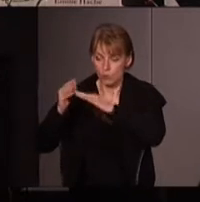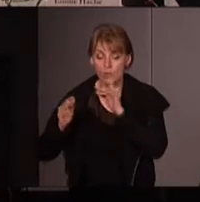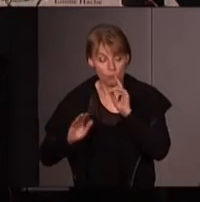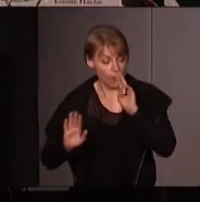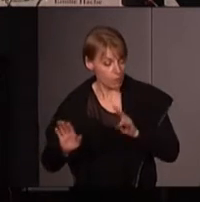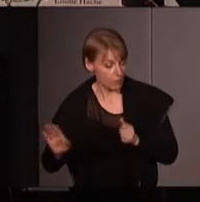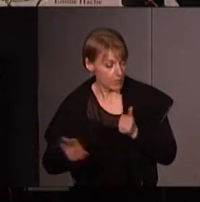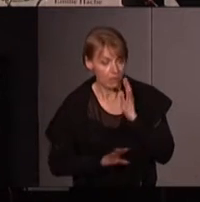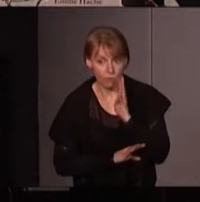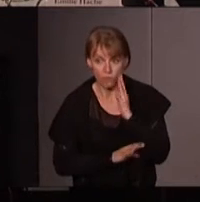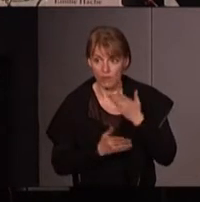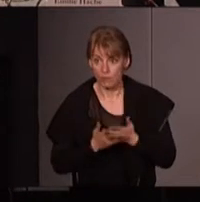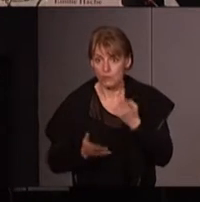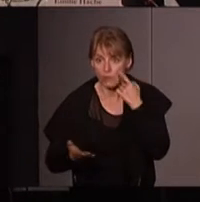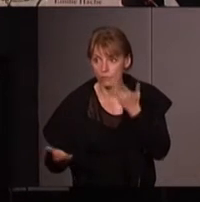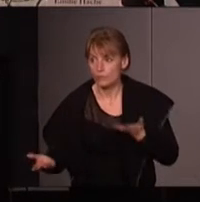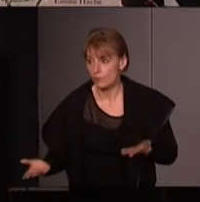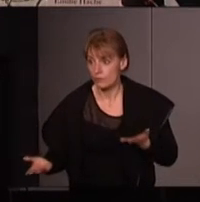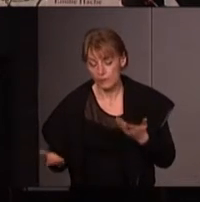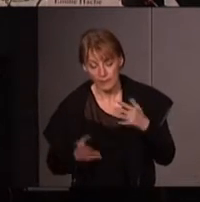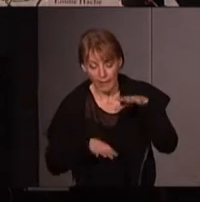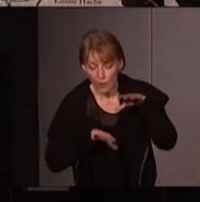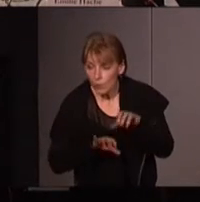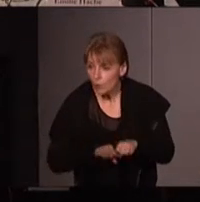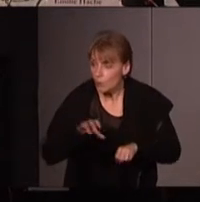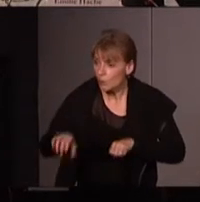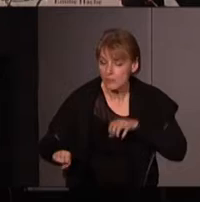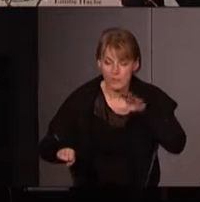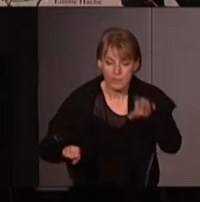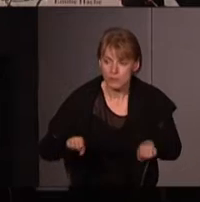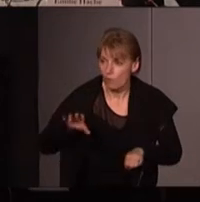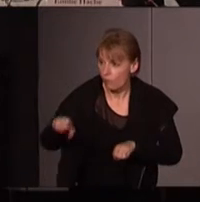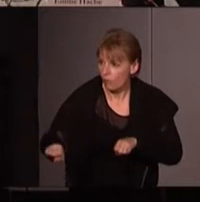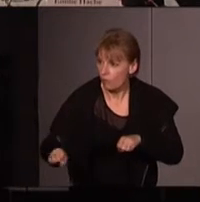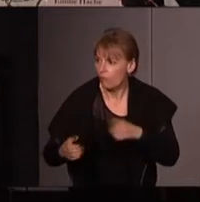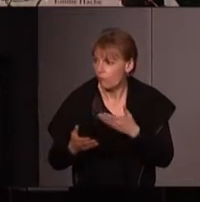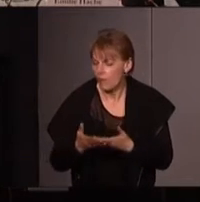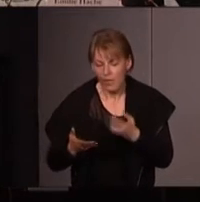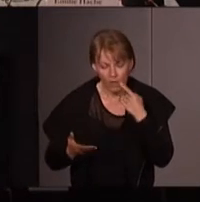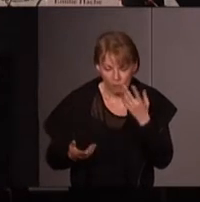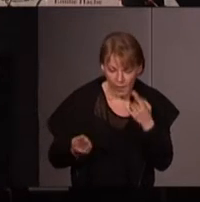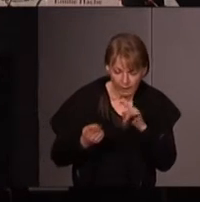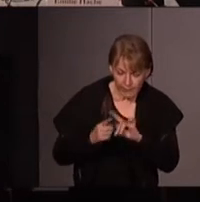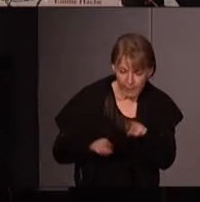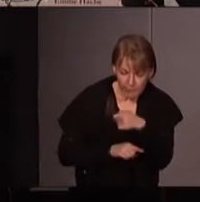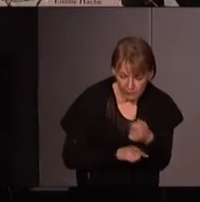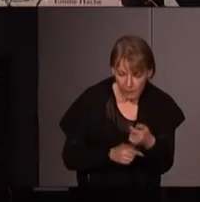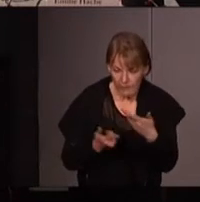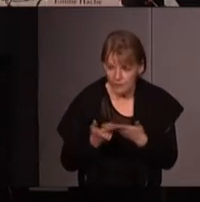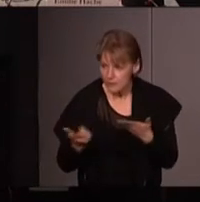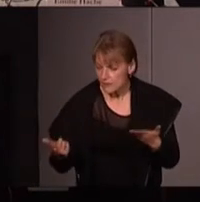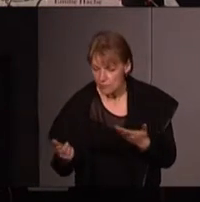conférences des mardis de l'eau nous avons vu comment la colonisation tient un discours naturaliste sur les colonies